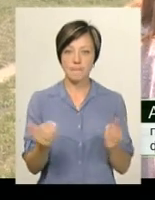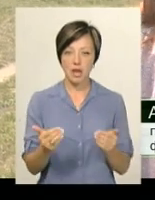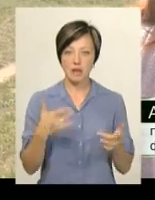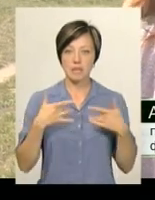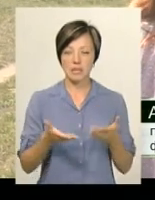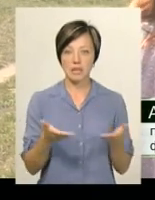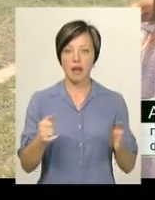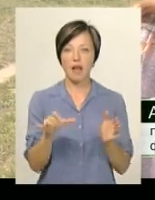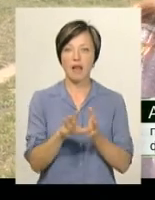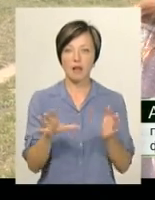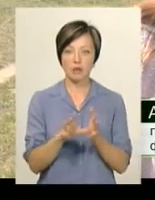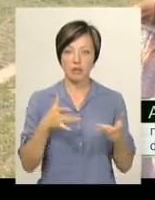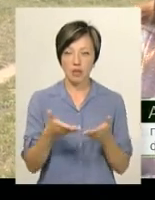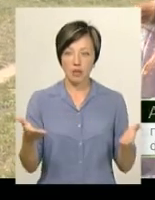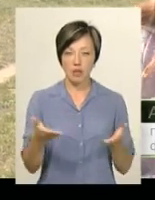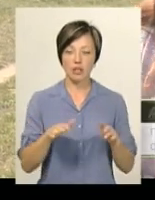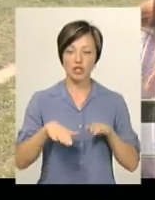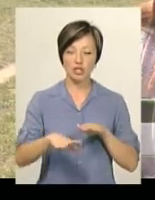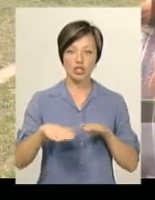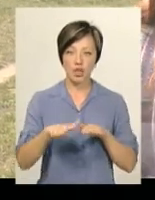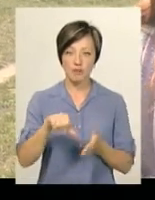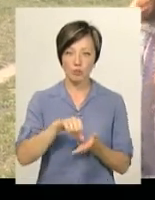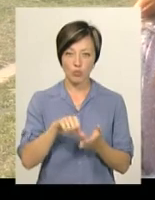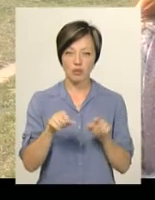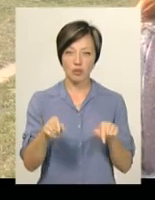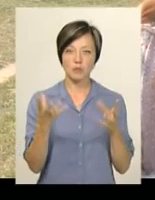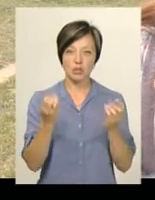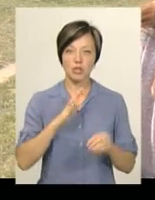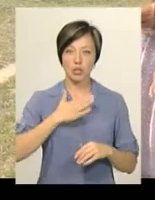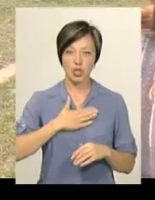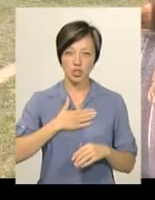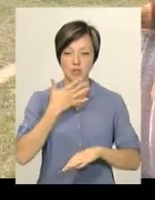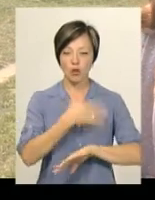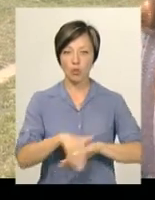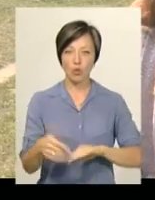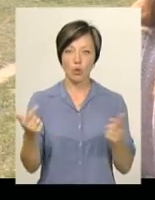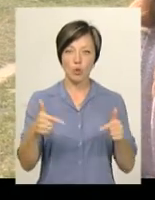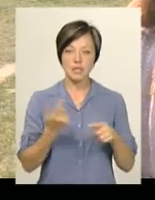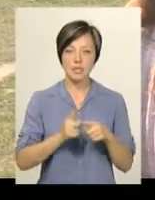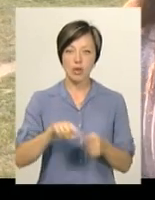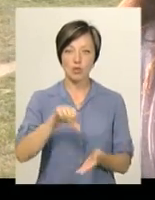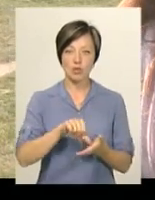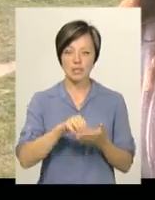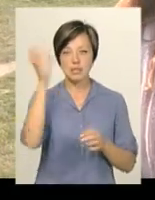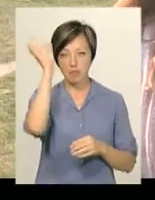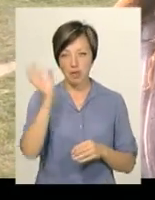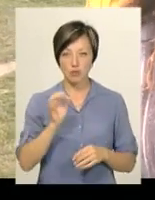І підготували електросцену, де виступатимуть діджеї. І саме там виступатимуть ще наші закордонні гості. Це учасники із Німеччини, молоді співаки,